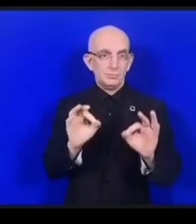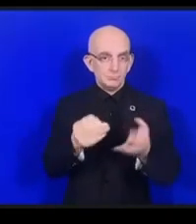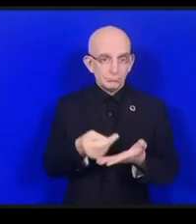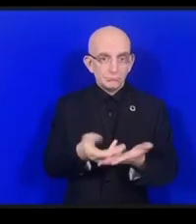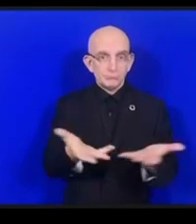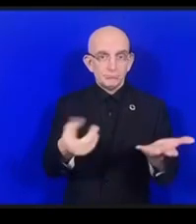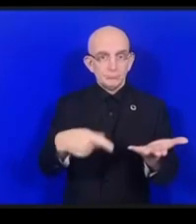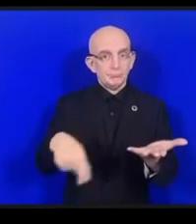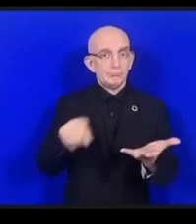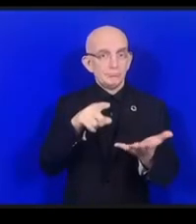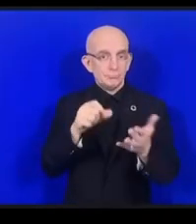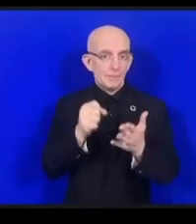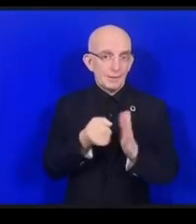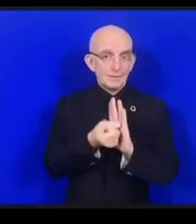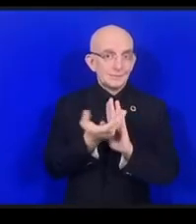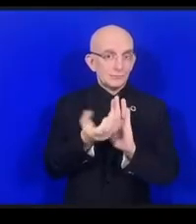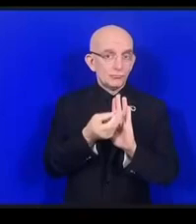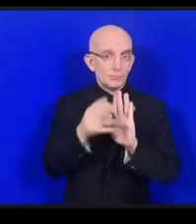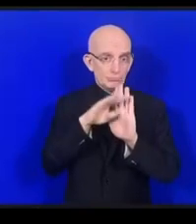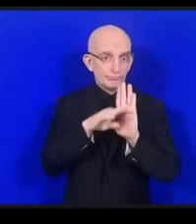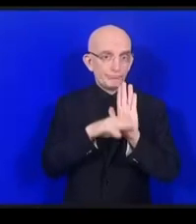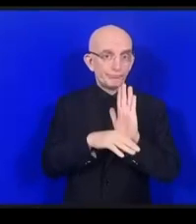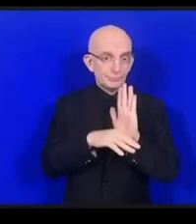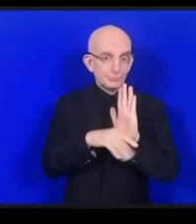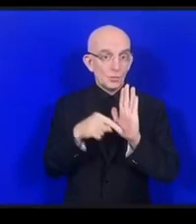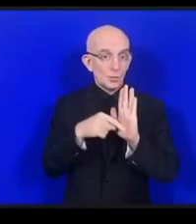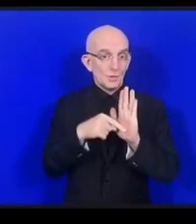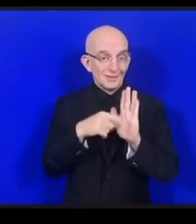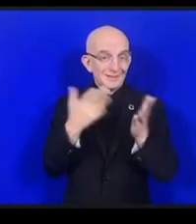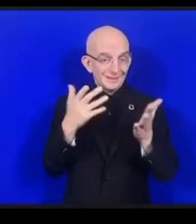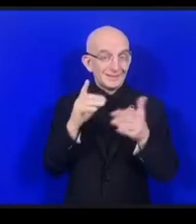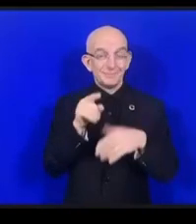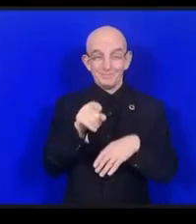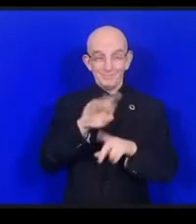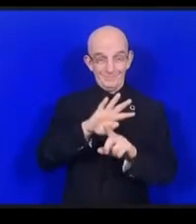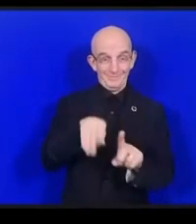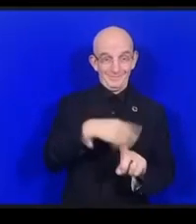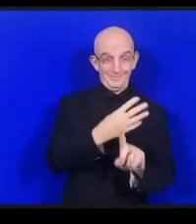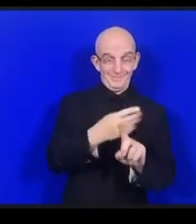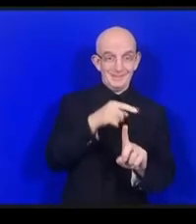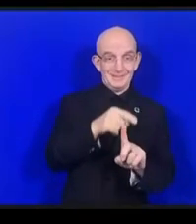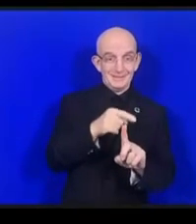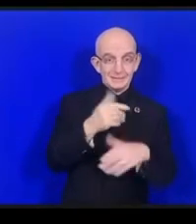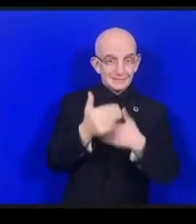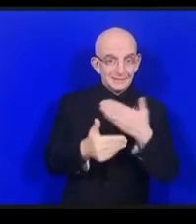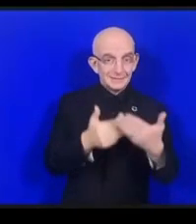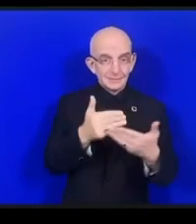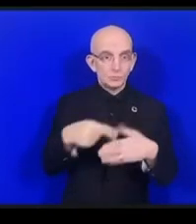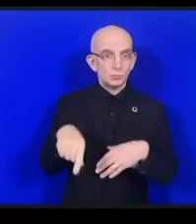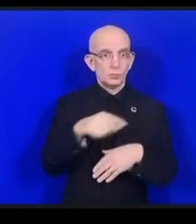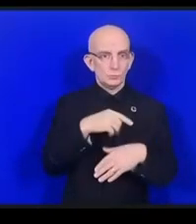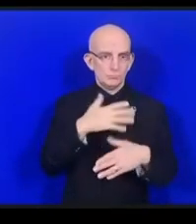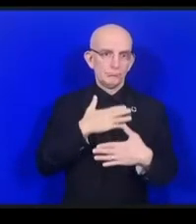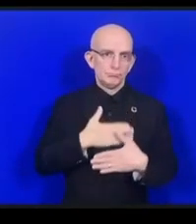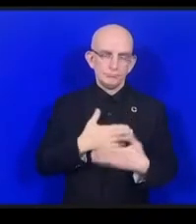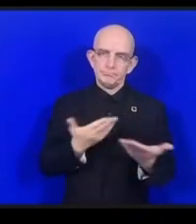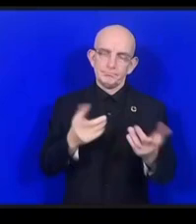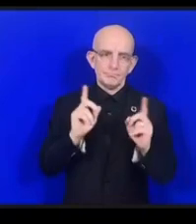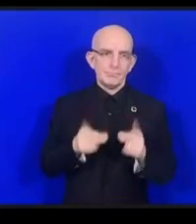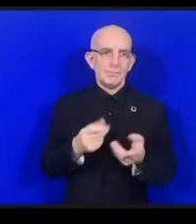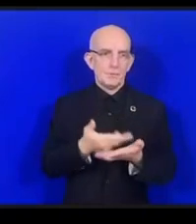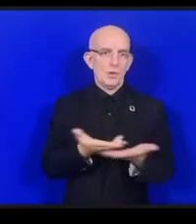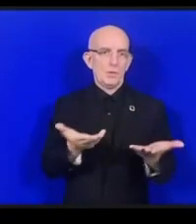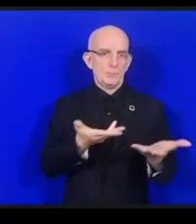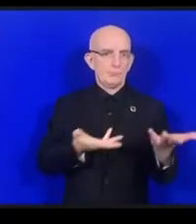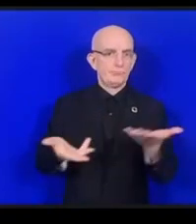それを加速化させることを考えたときにはこれが大事ですオープンオープンという言葉何度も何度も今週は